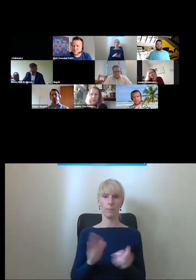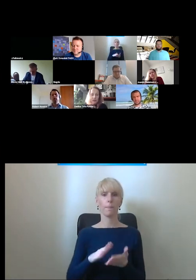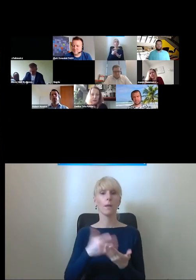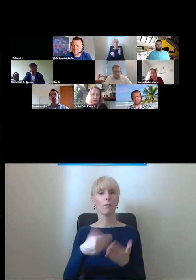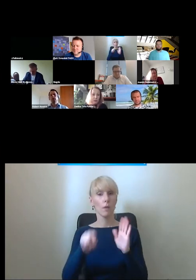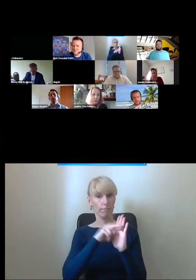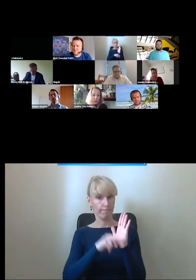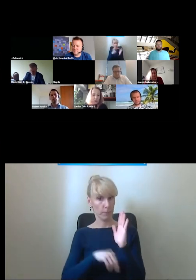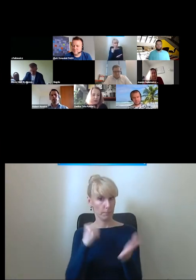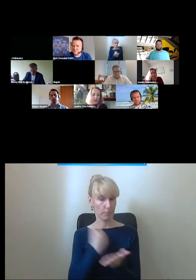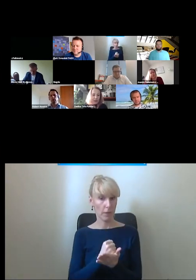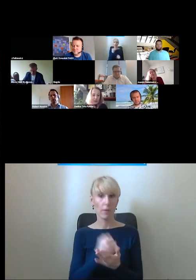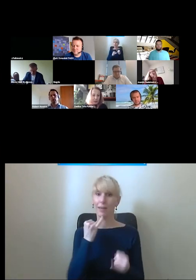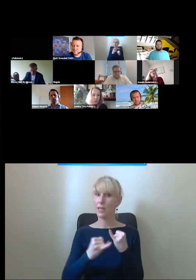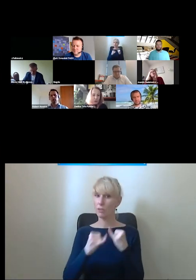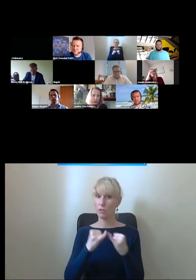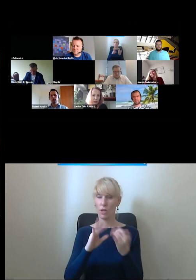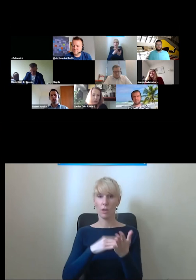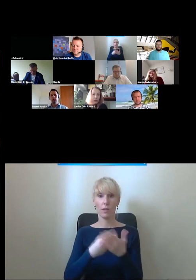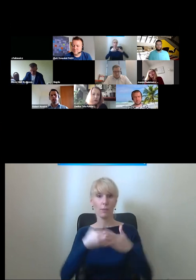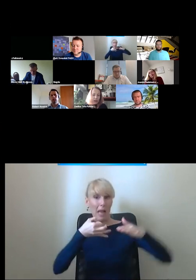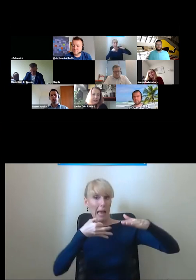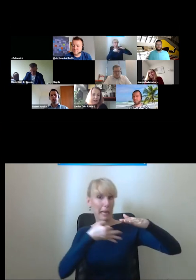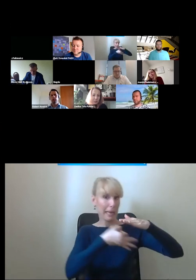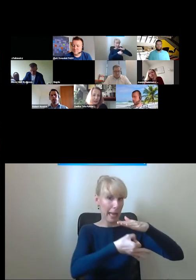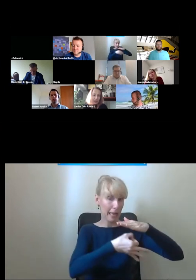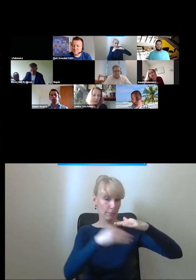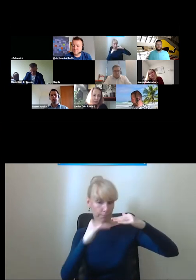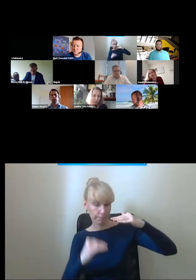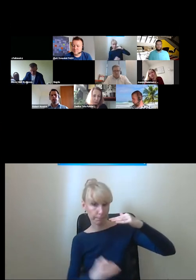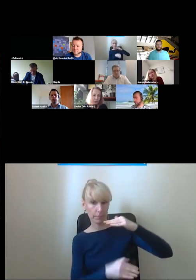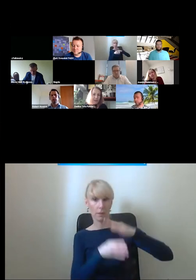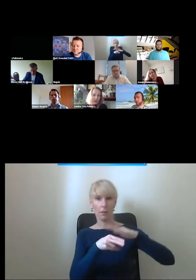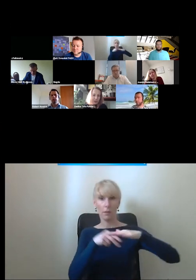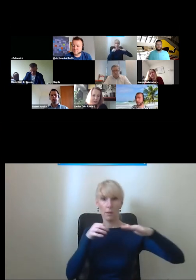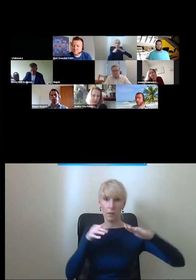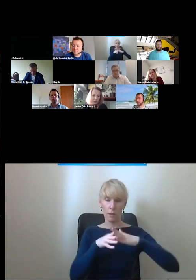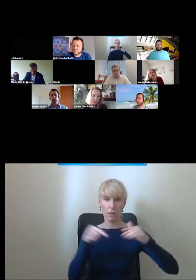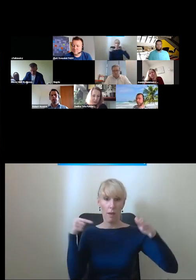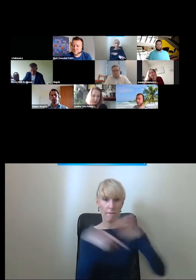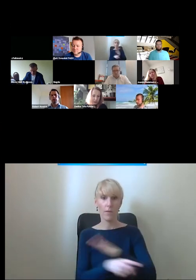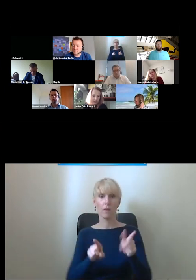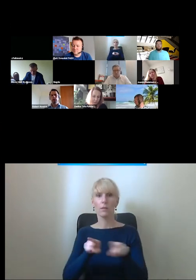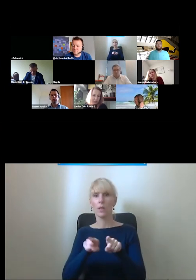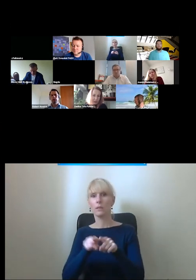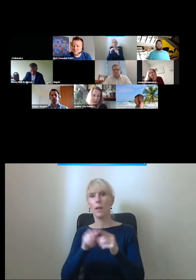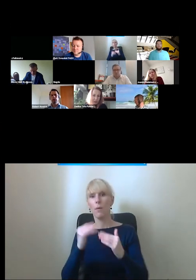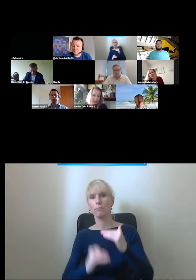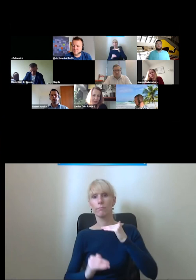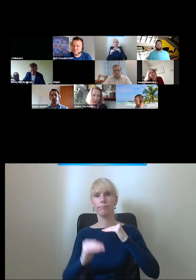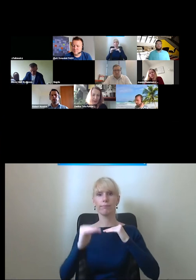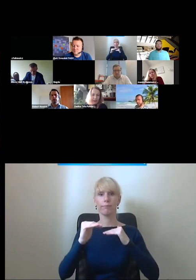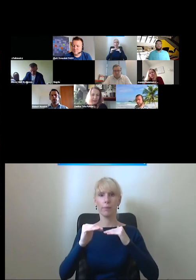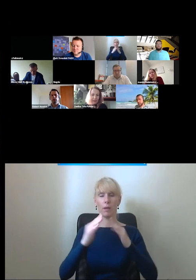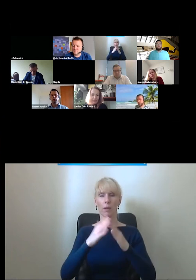jeżeli ewakuujemy się z garażu podziemnego to jednak ta rampa dla samochodów też nie jest drogą ewakuacyjną to pamiętajmy